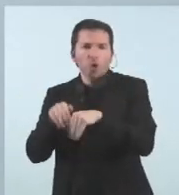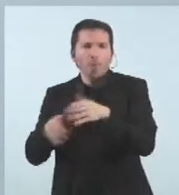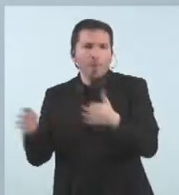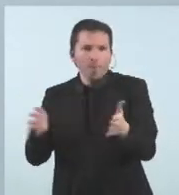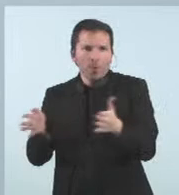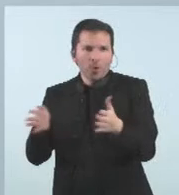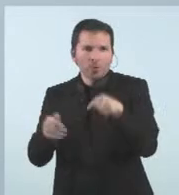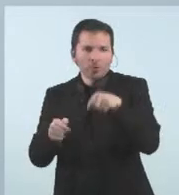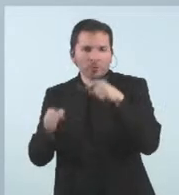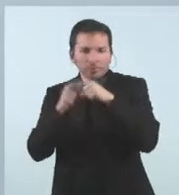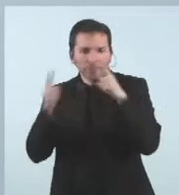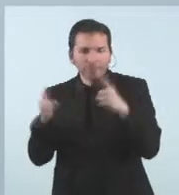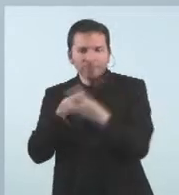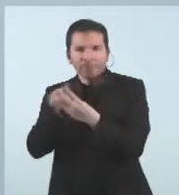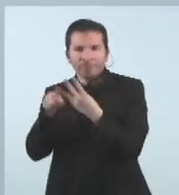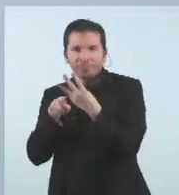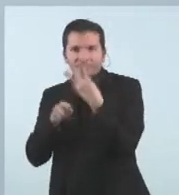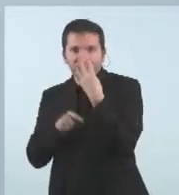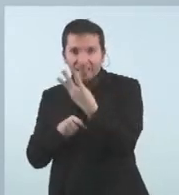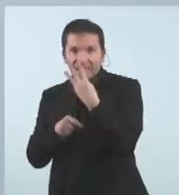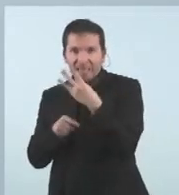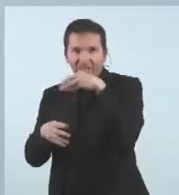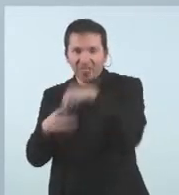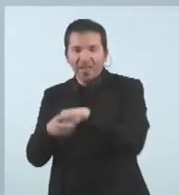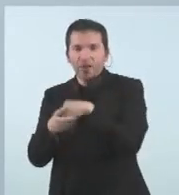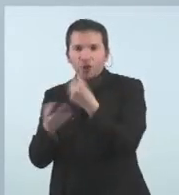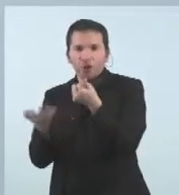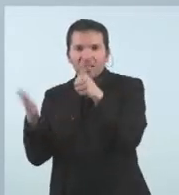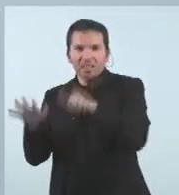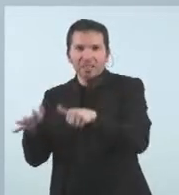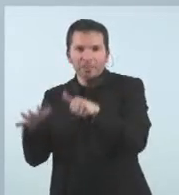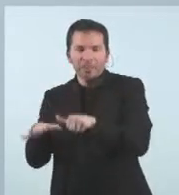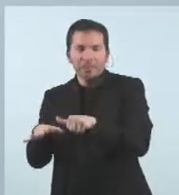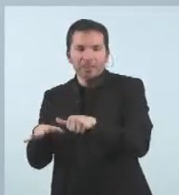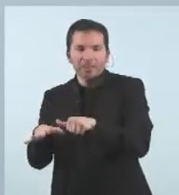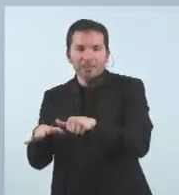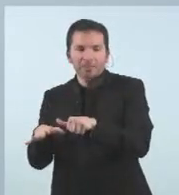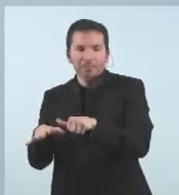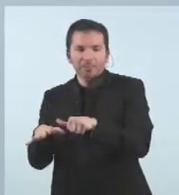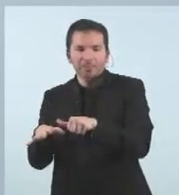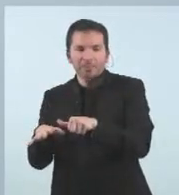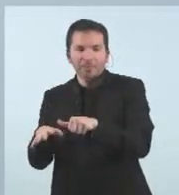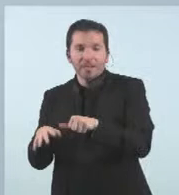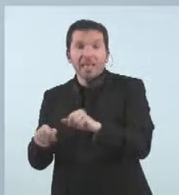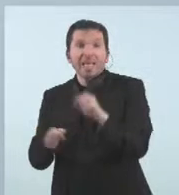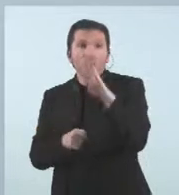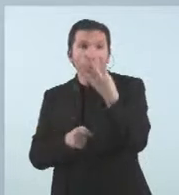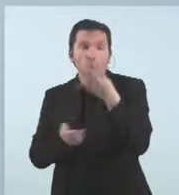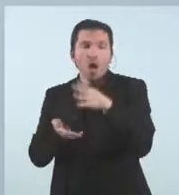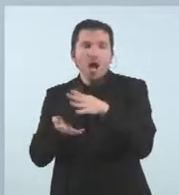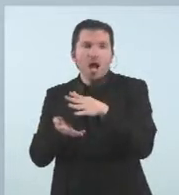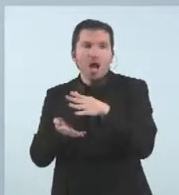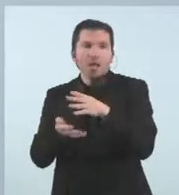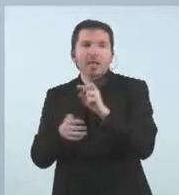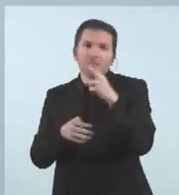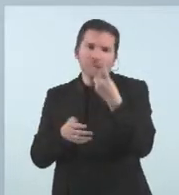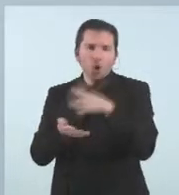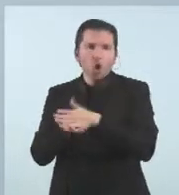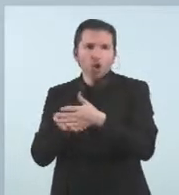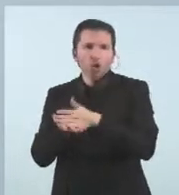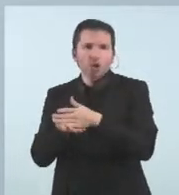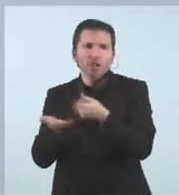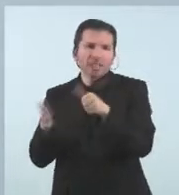tres durant el primer semestre i una el quart semestre perdó el segon semestre